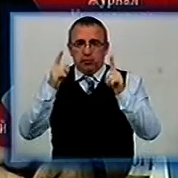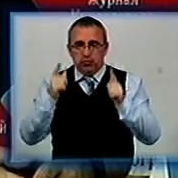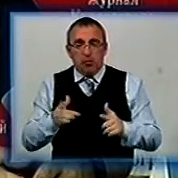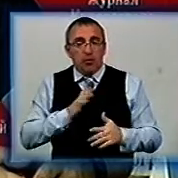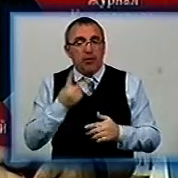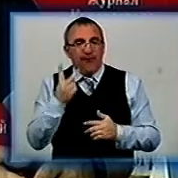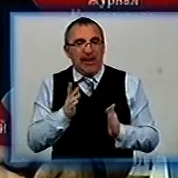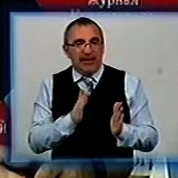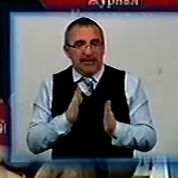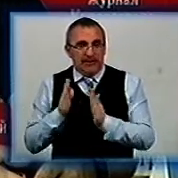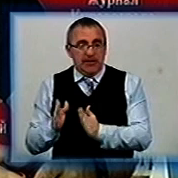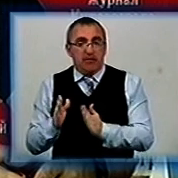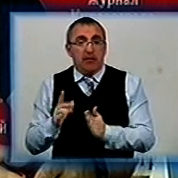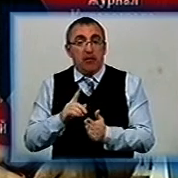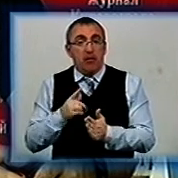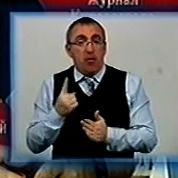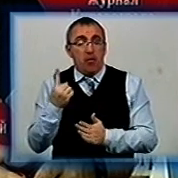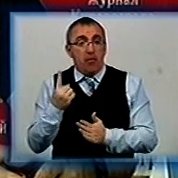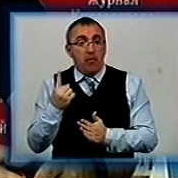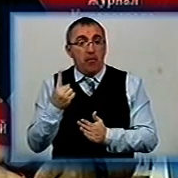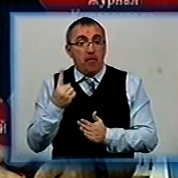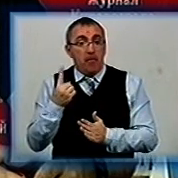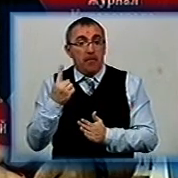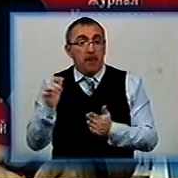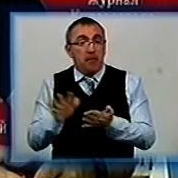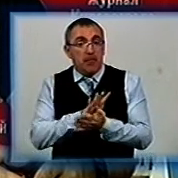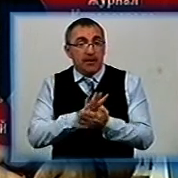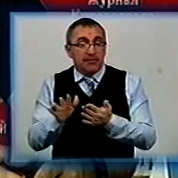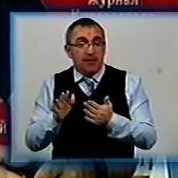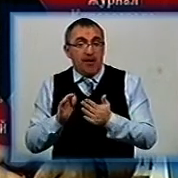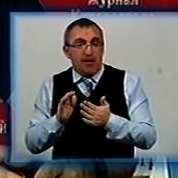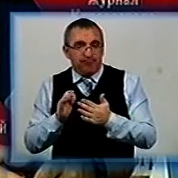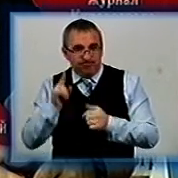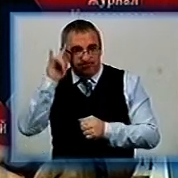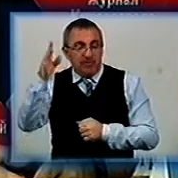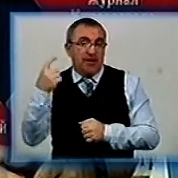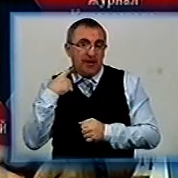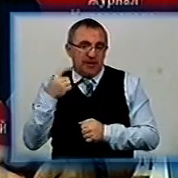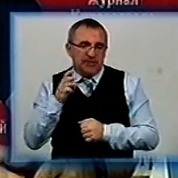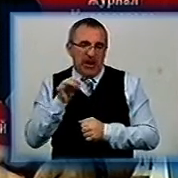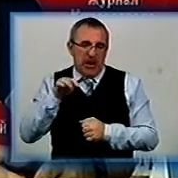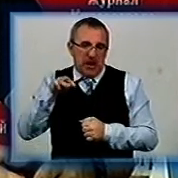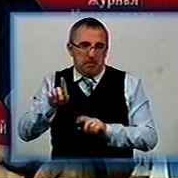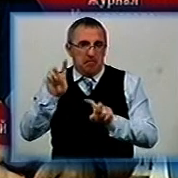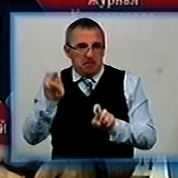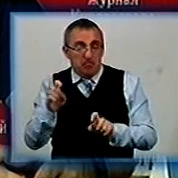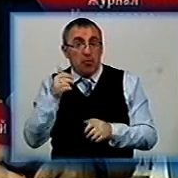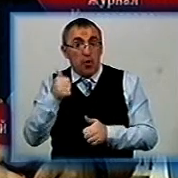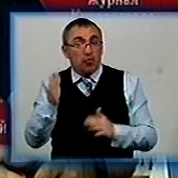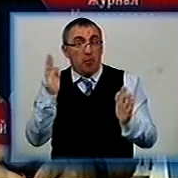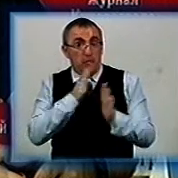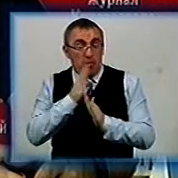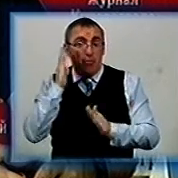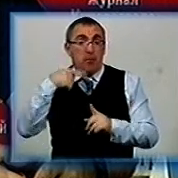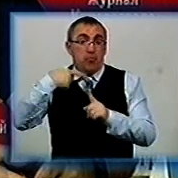дисципліни, основні, які ми безплатно продвігаємо в Кіровограді – це балансборд і слайклайм. Плюс, якщо буде хороша погода,